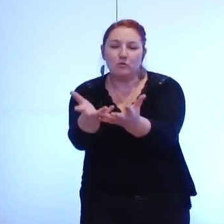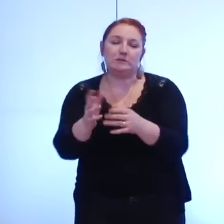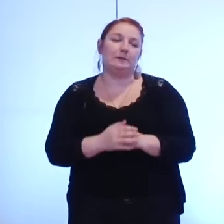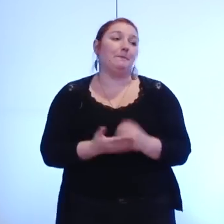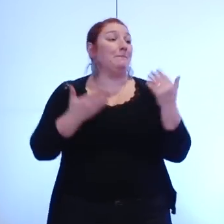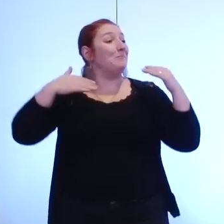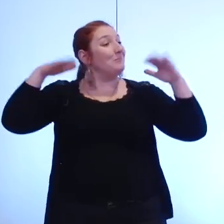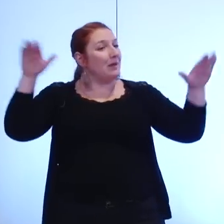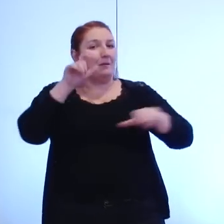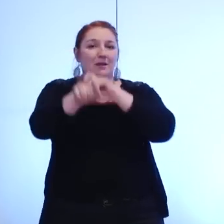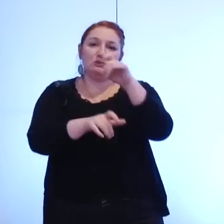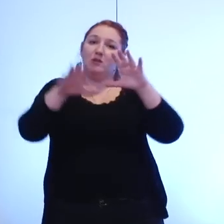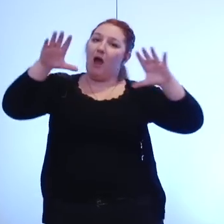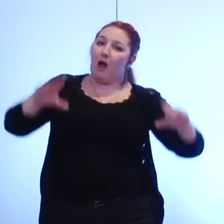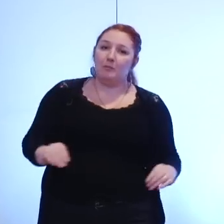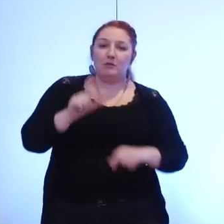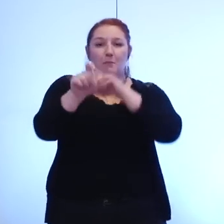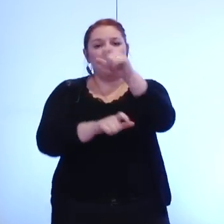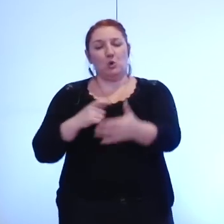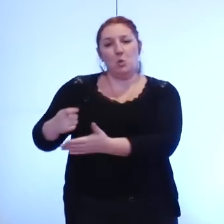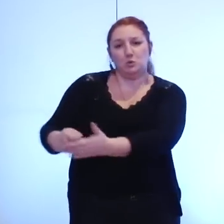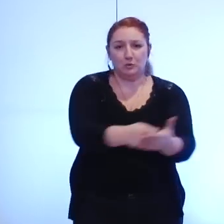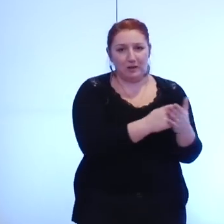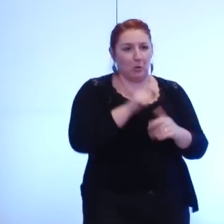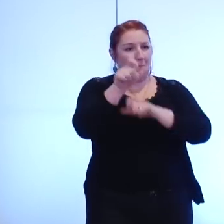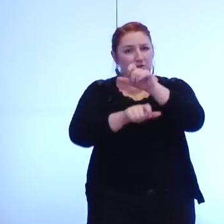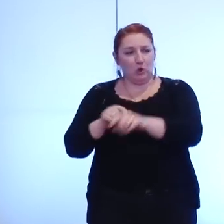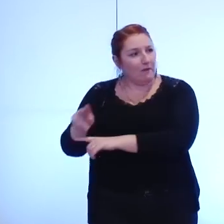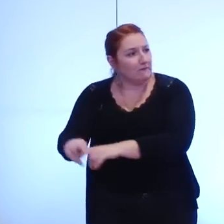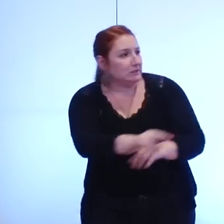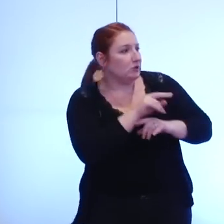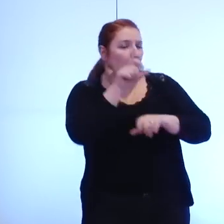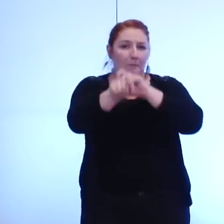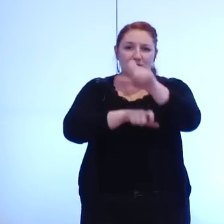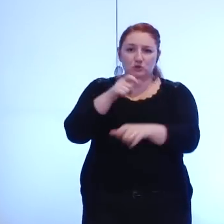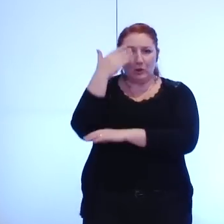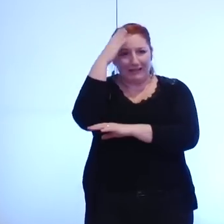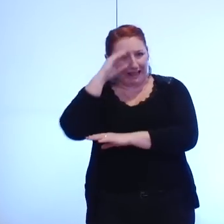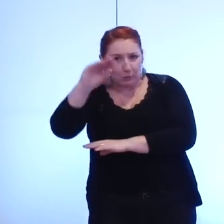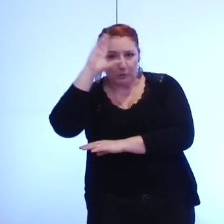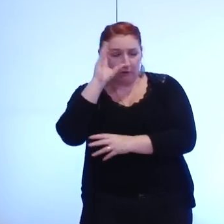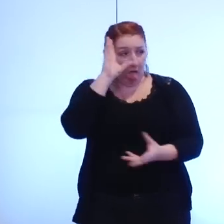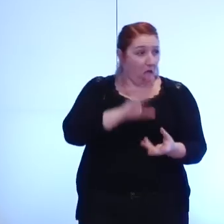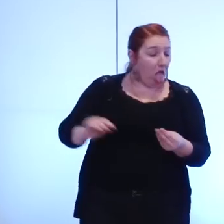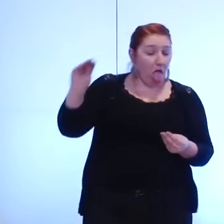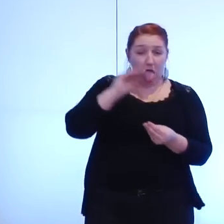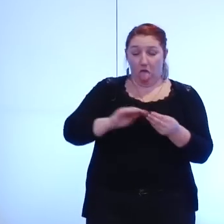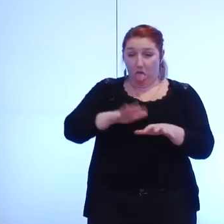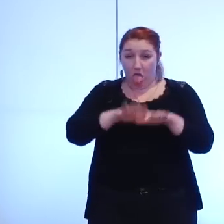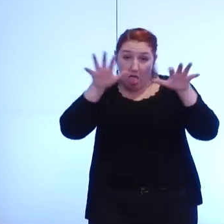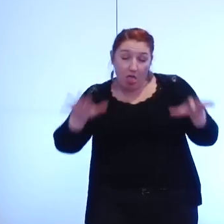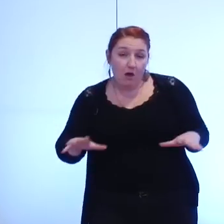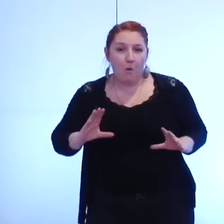les consommateurs les visiteurs les étudiants se posent encore bien sûr d'autres questions très concrètes par